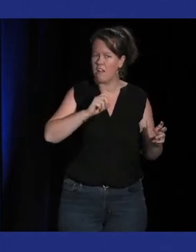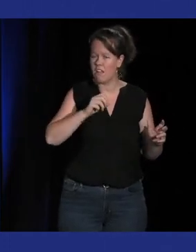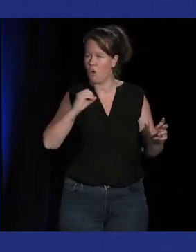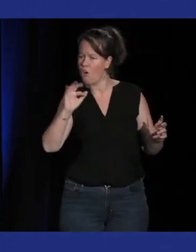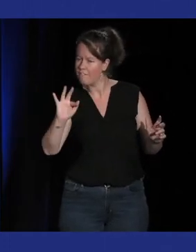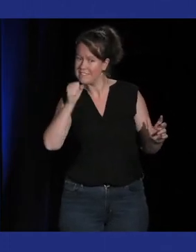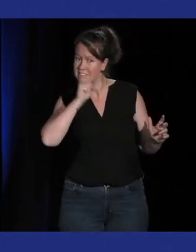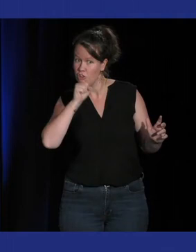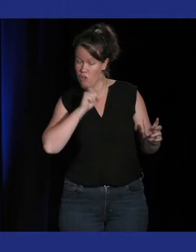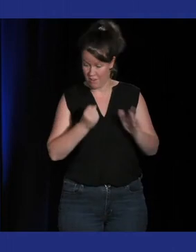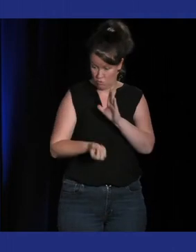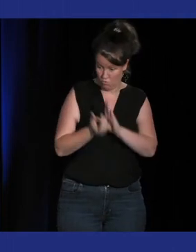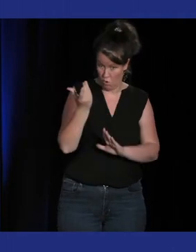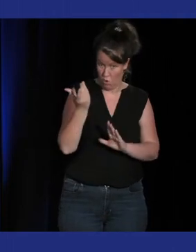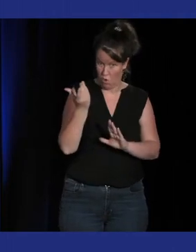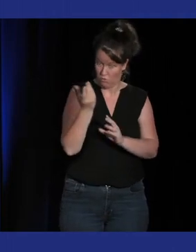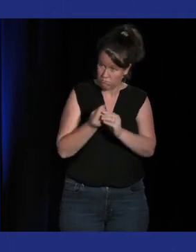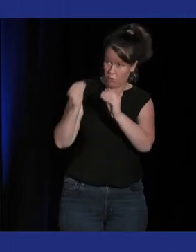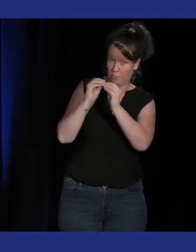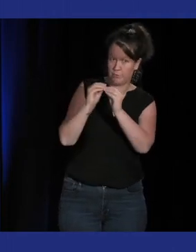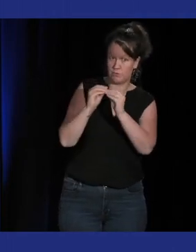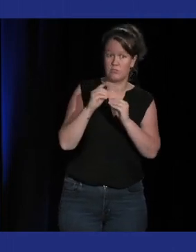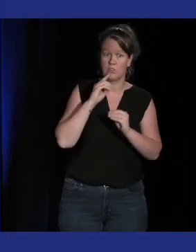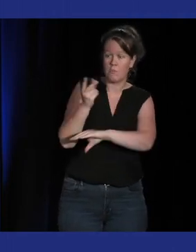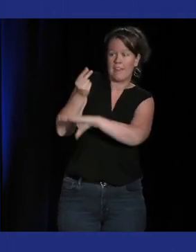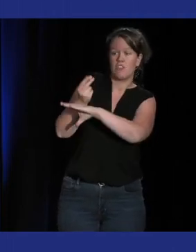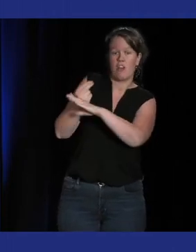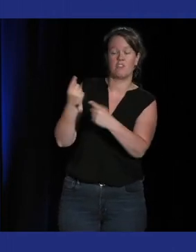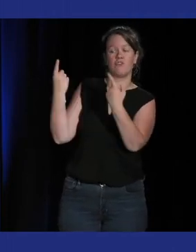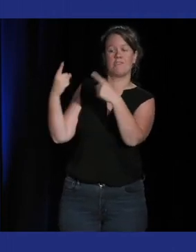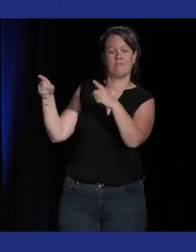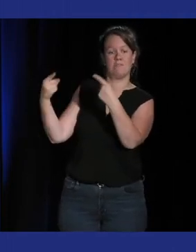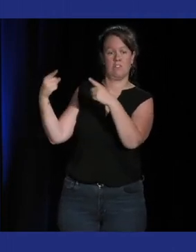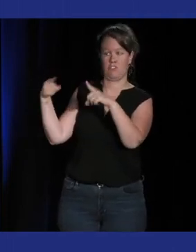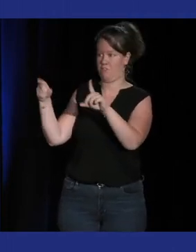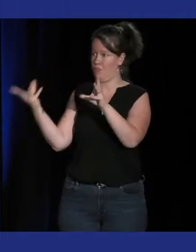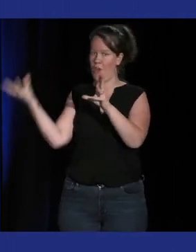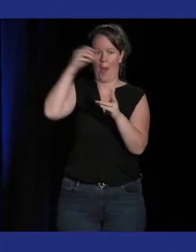mode qui va permettre d'implanter d'autres musiques donc d'autres genres et l'exemple était avec du jazz